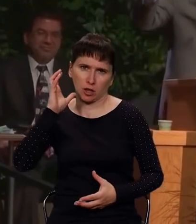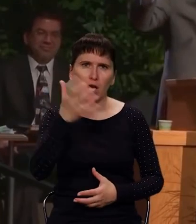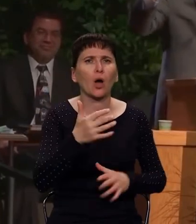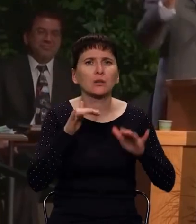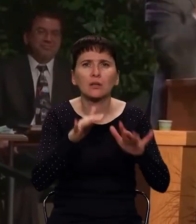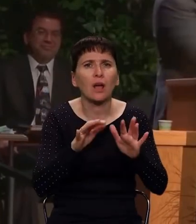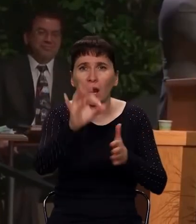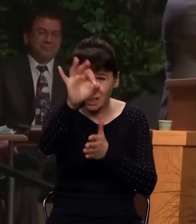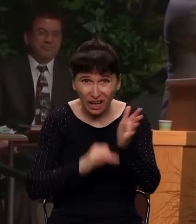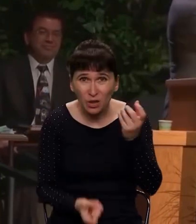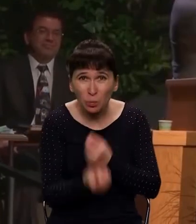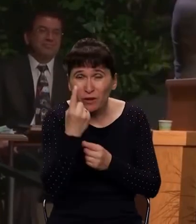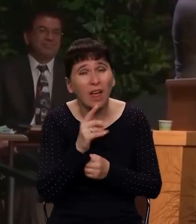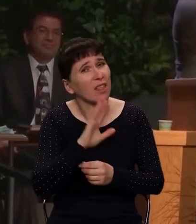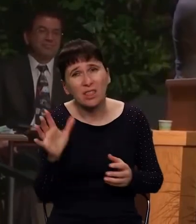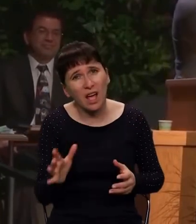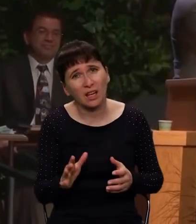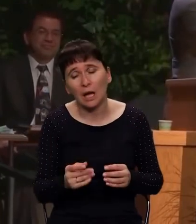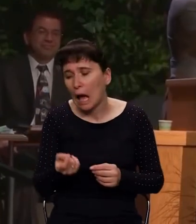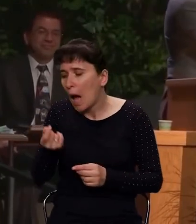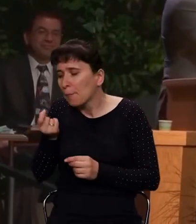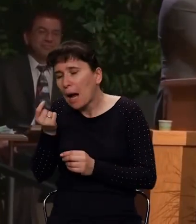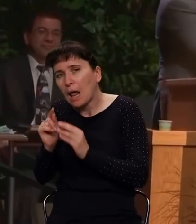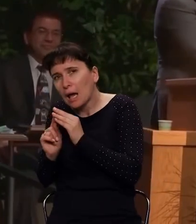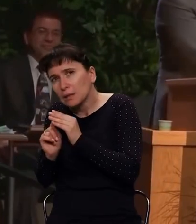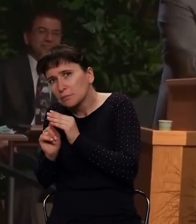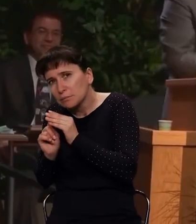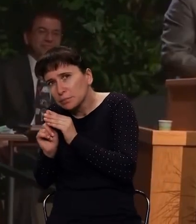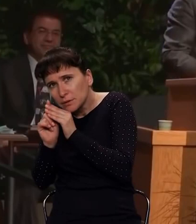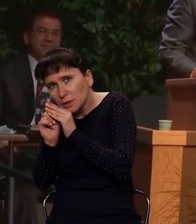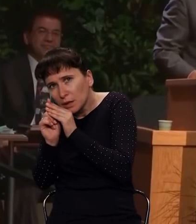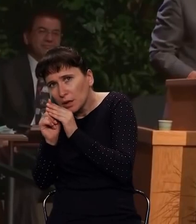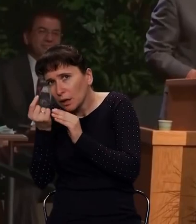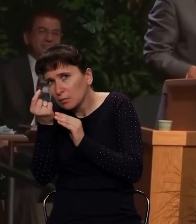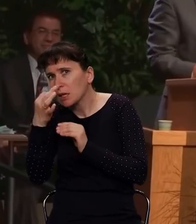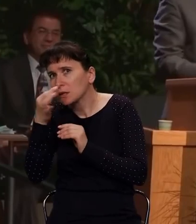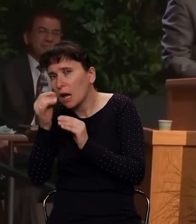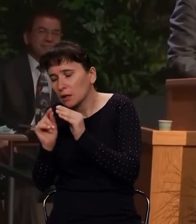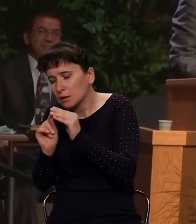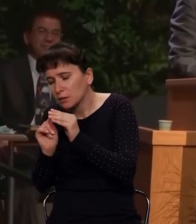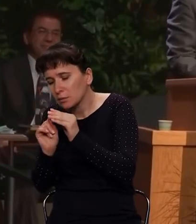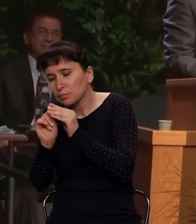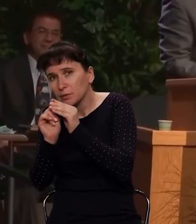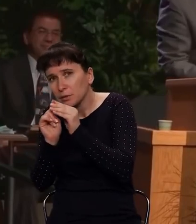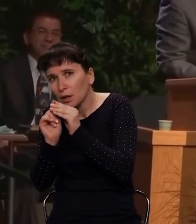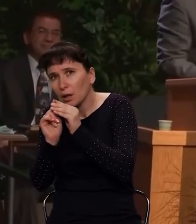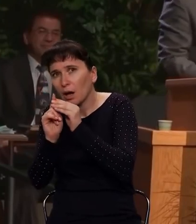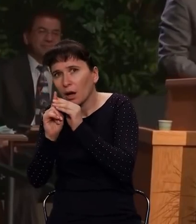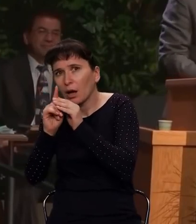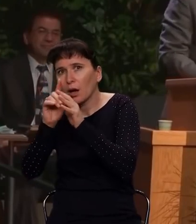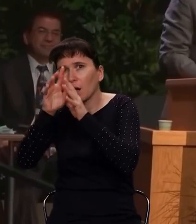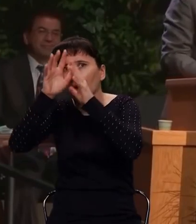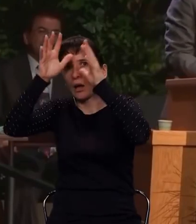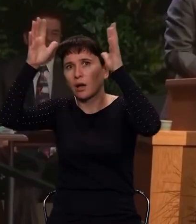сразу. Оно где-то с маленького, с зародыша, из самого маленького зернышка где-то начинается, а потом приводит